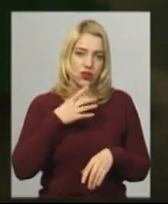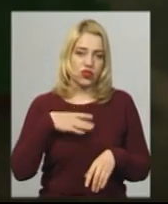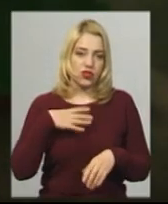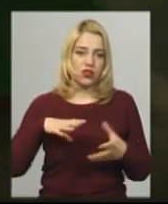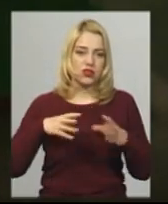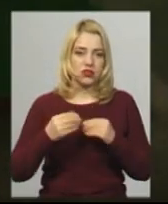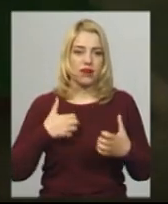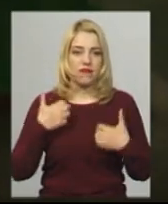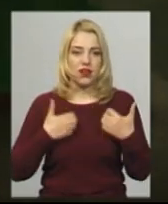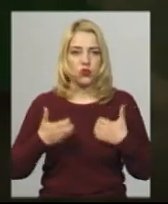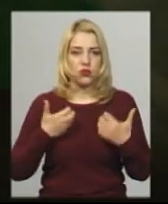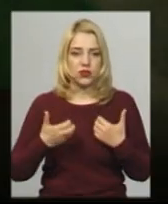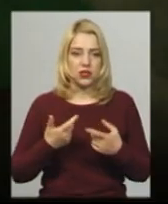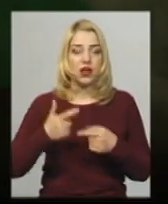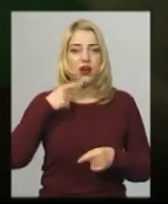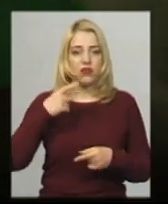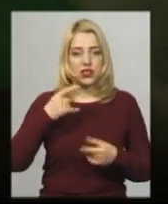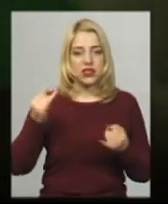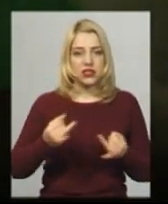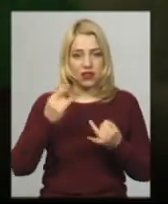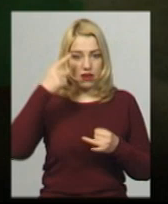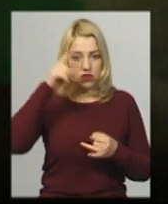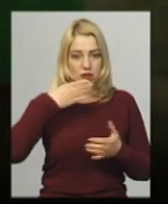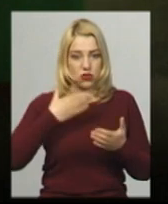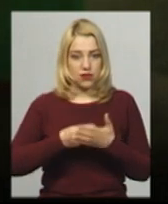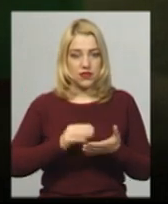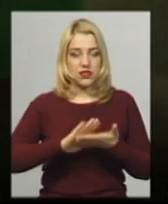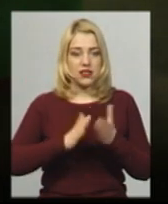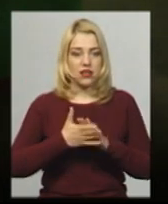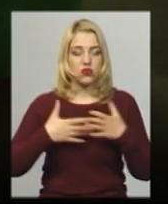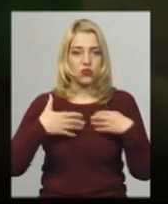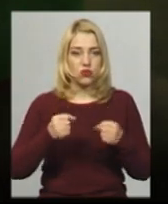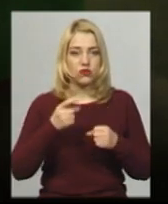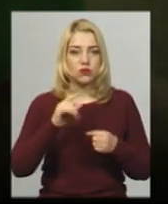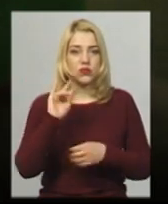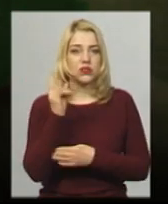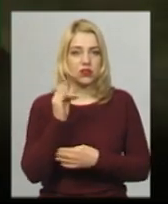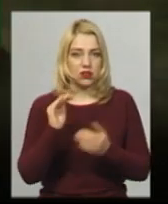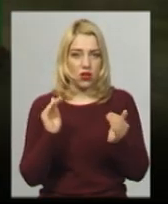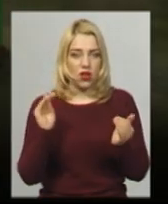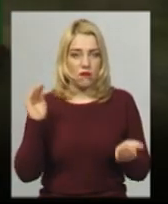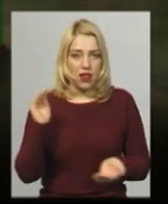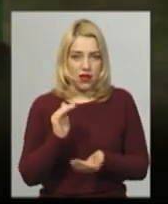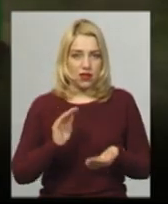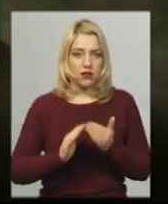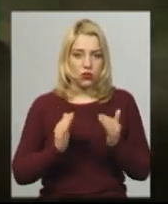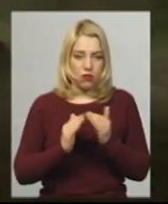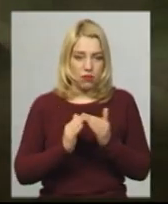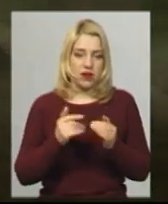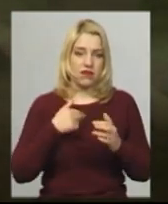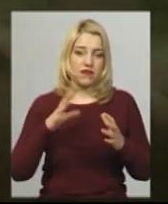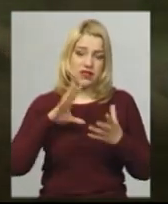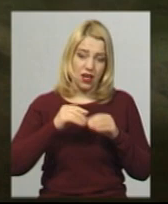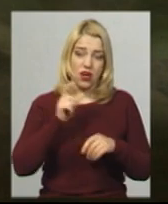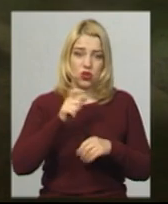результат, хвилюється. Цікаво знати про свій стан здоров'я. Дома маленька дитина, тому переживаю. Взагалі-то люди стараються